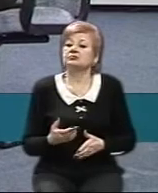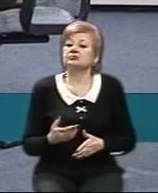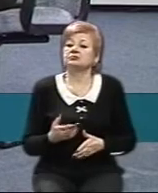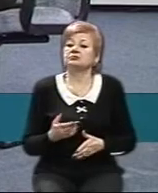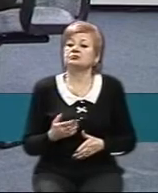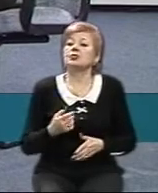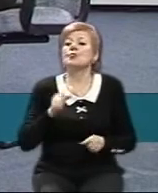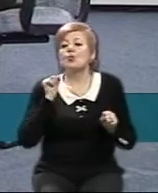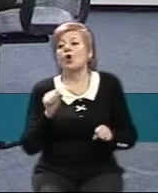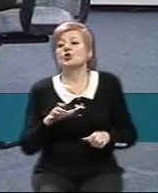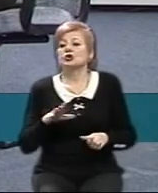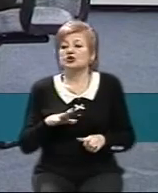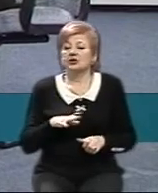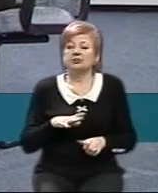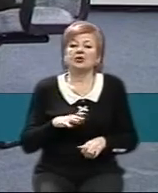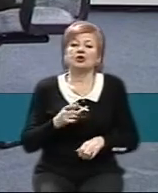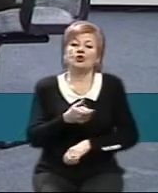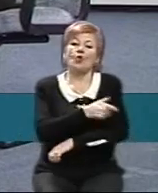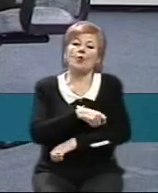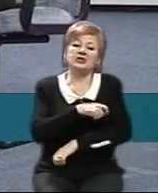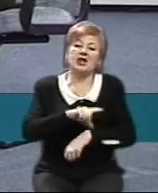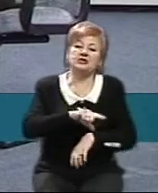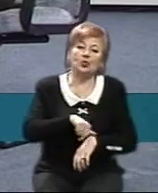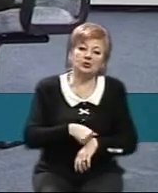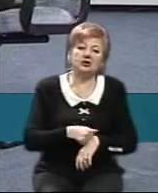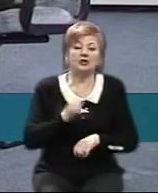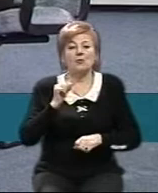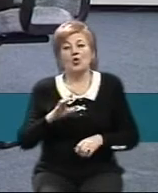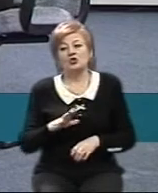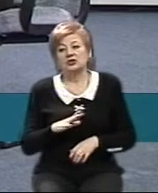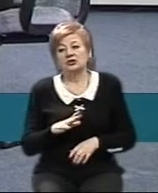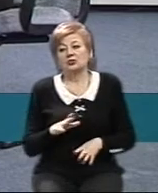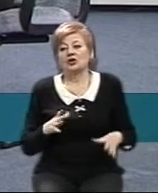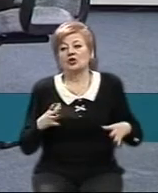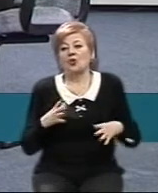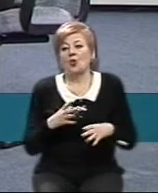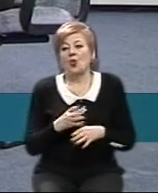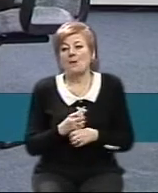Мова йде, що можливо, там, комендантська година, можливо, обмеження там